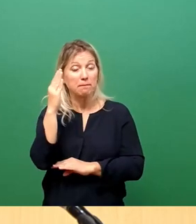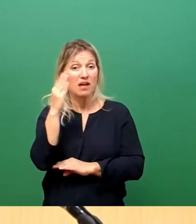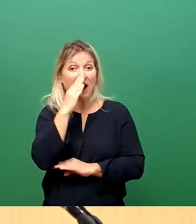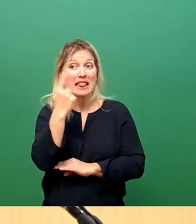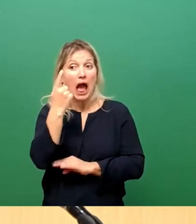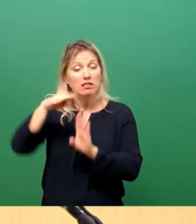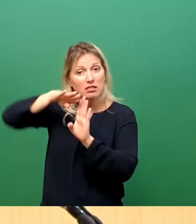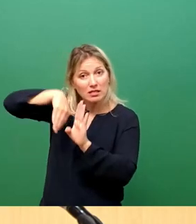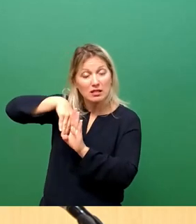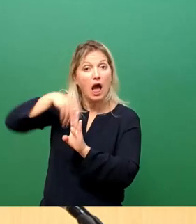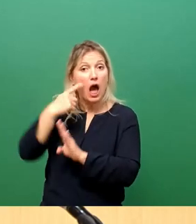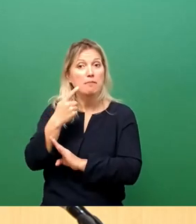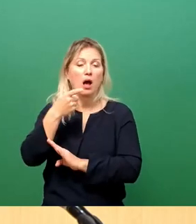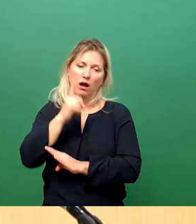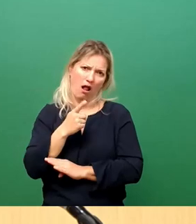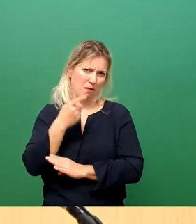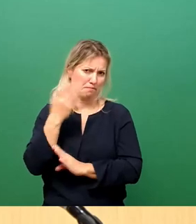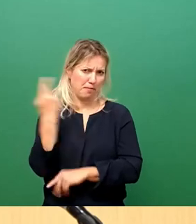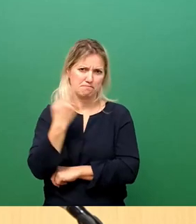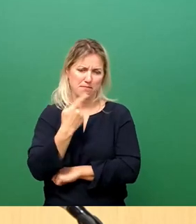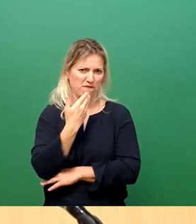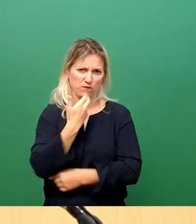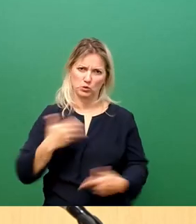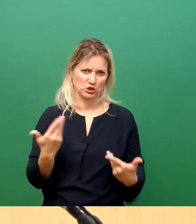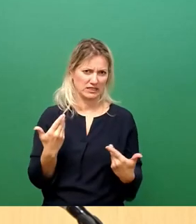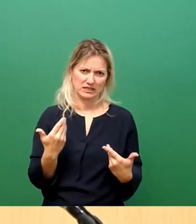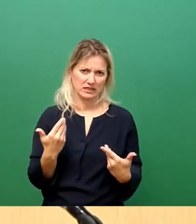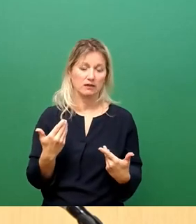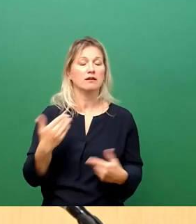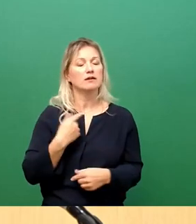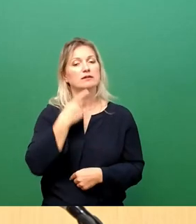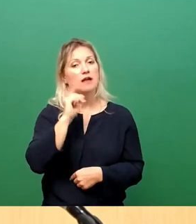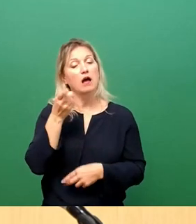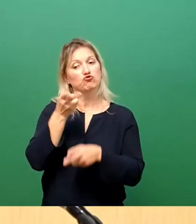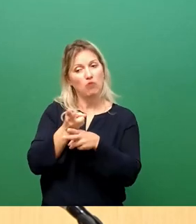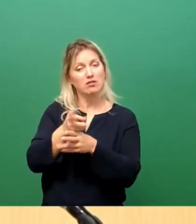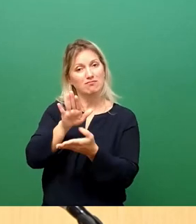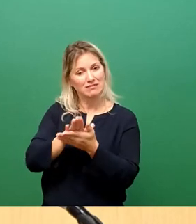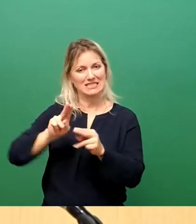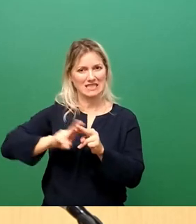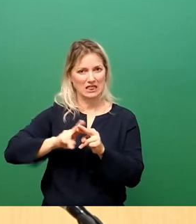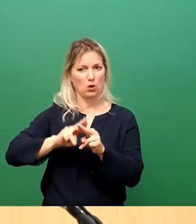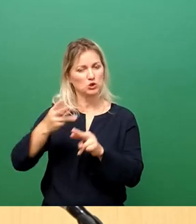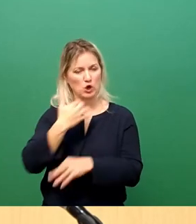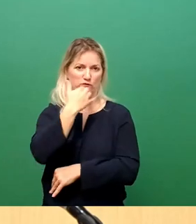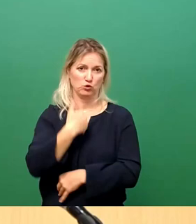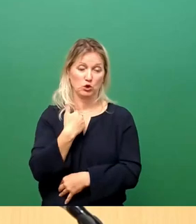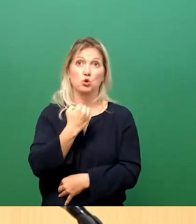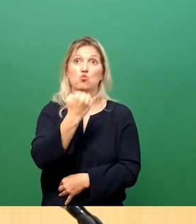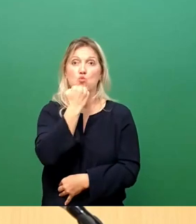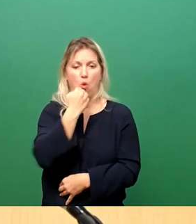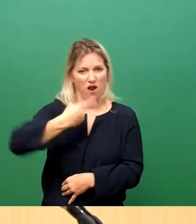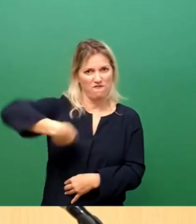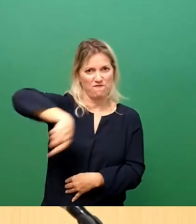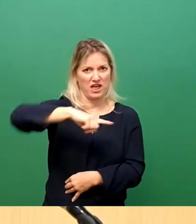Ich will das nicht. Ich plädiere schon ewig für eine Sanierung im Bestand. Und ich hoffe, ich hoffe, dass in diesem Rat und in die Gesellschaft,